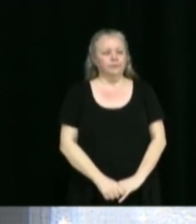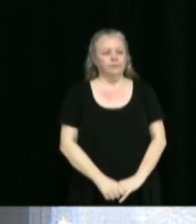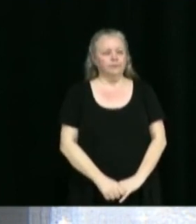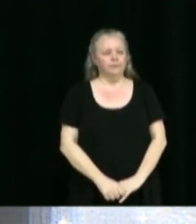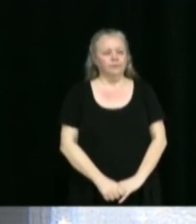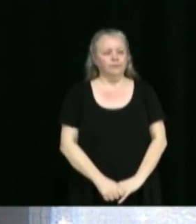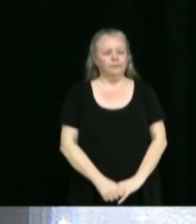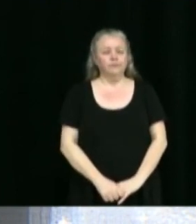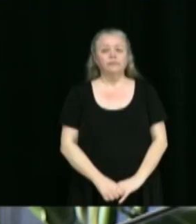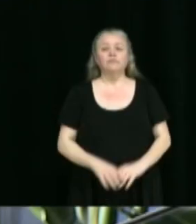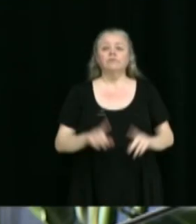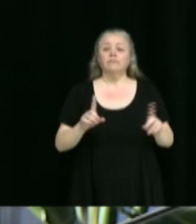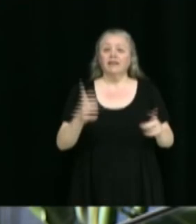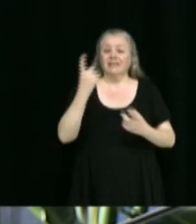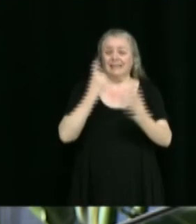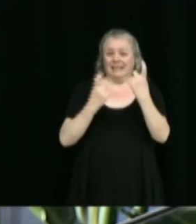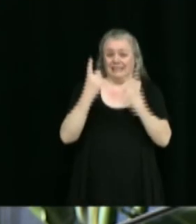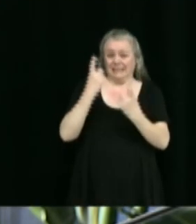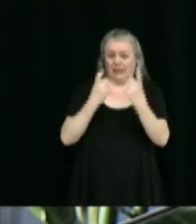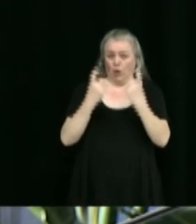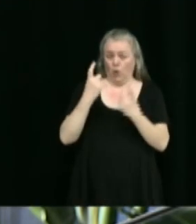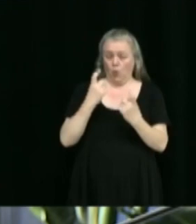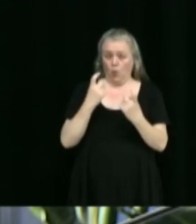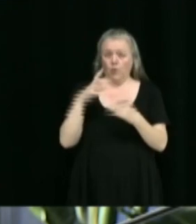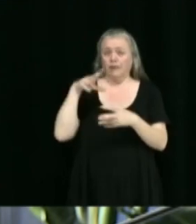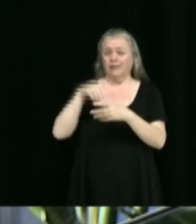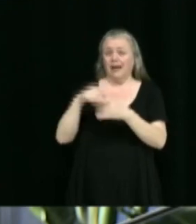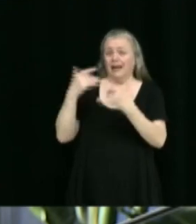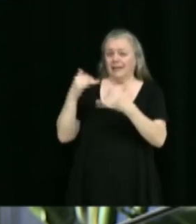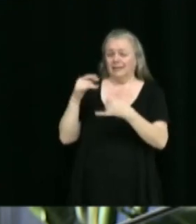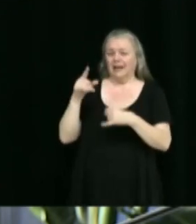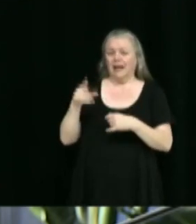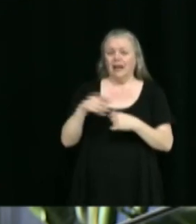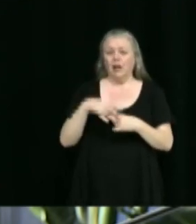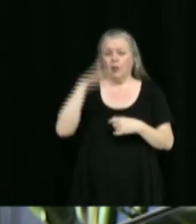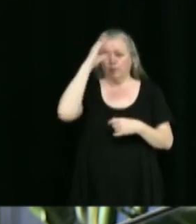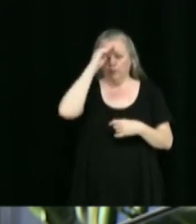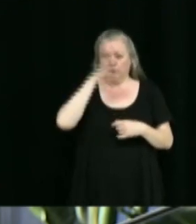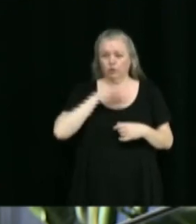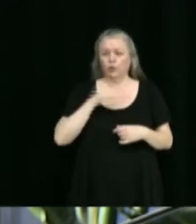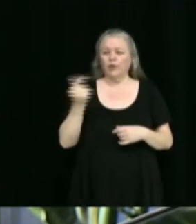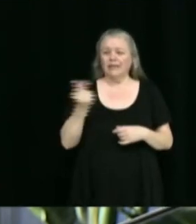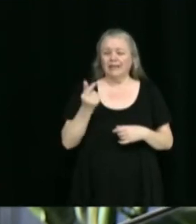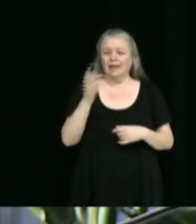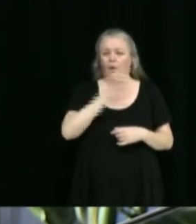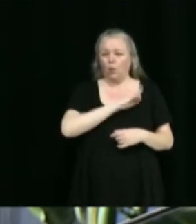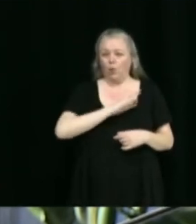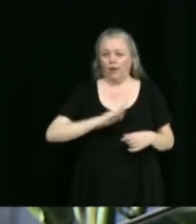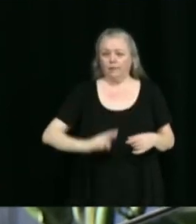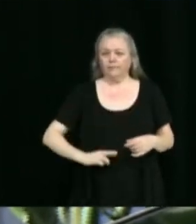Donc, il y avait des questions également de gens dans la salle. Donc, M. Gaétan Roy.